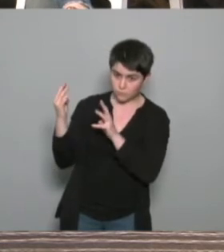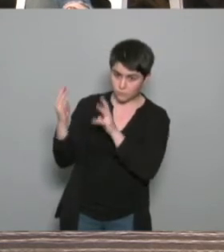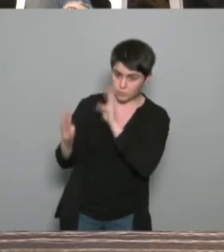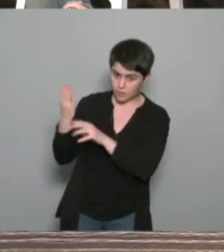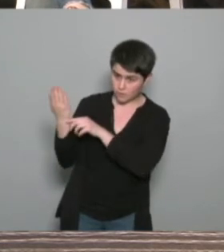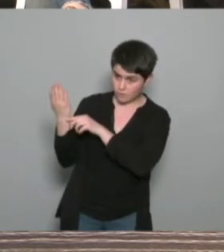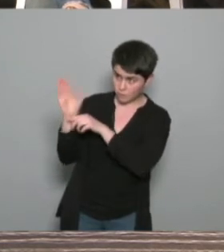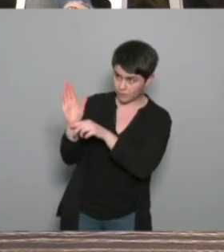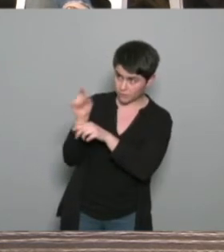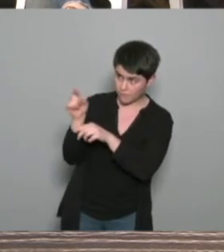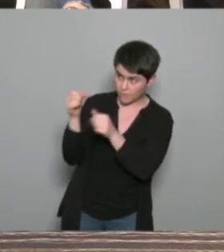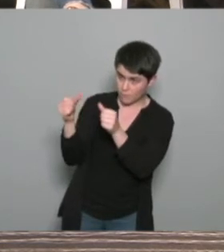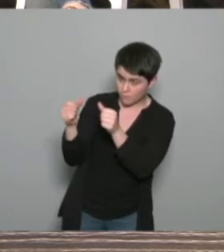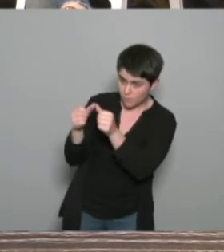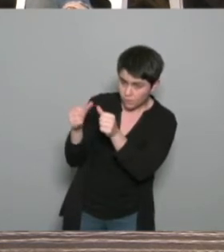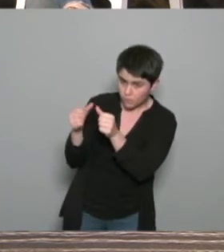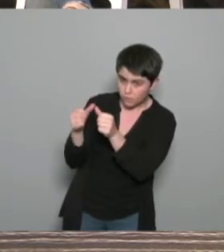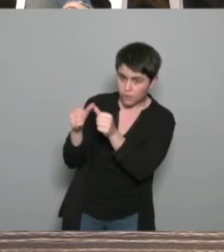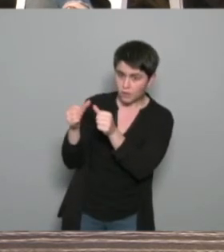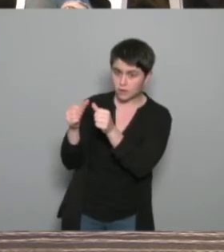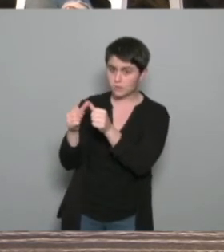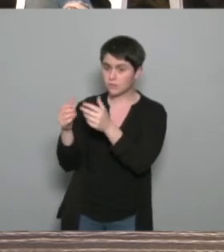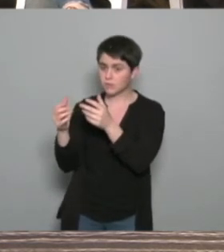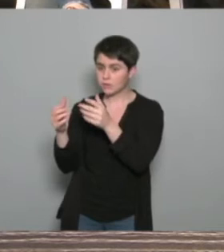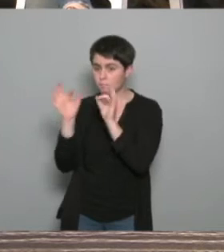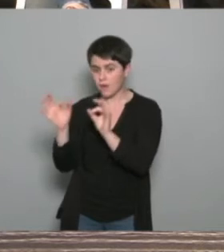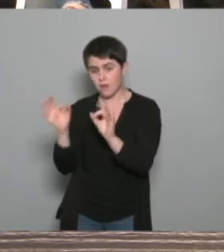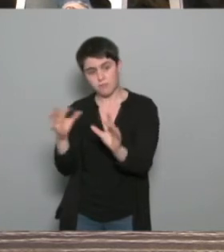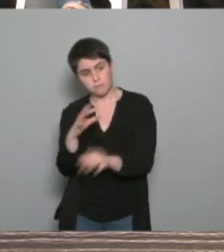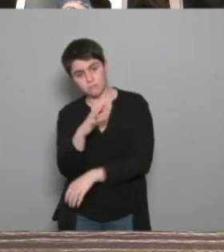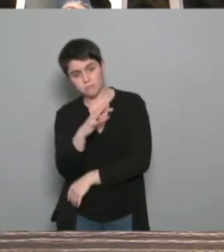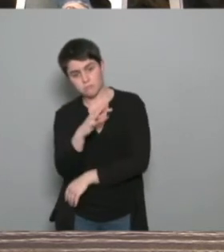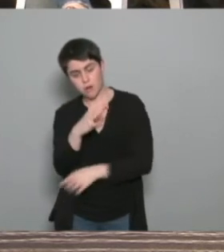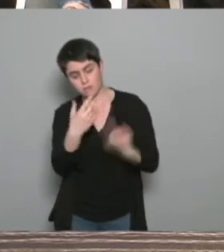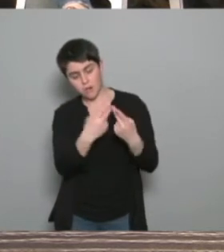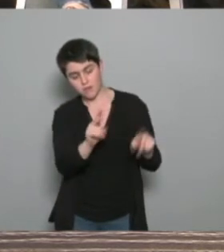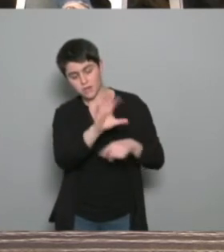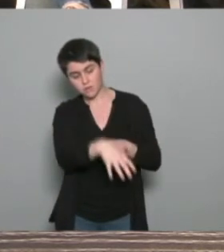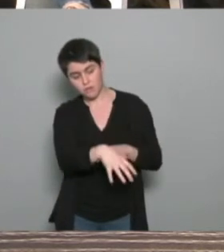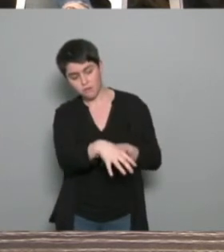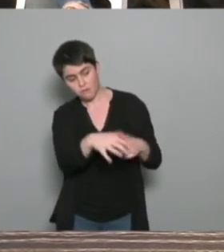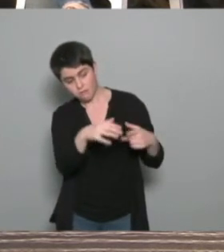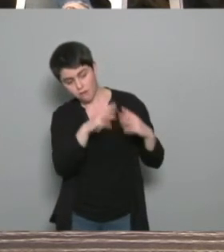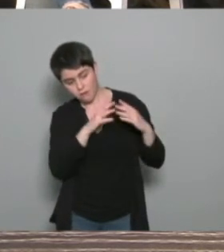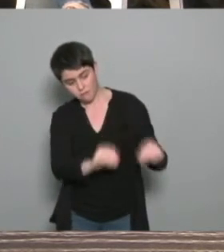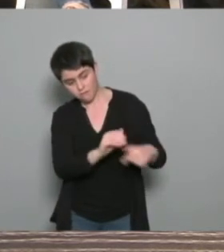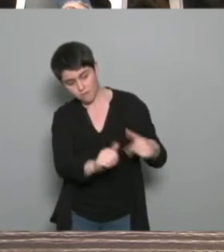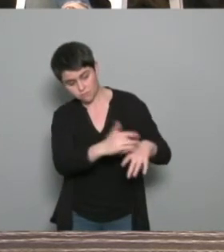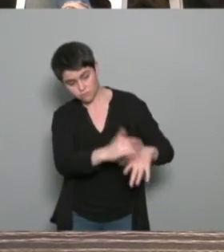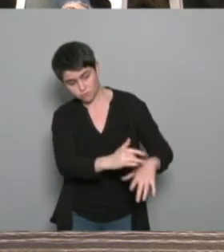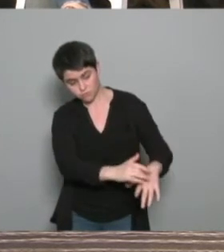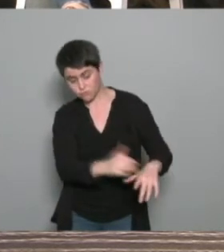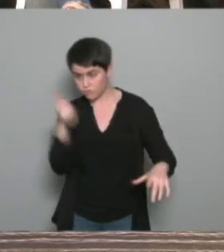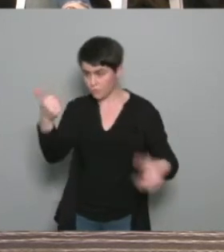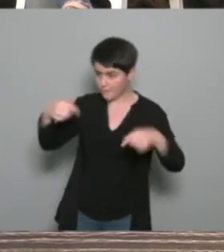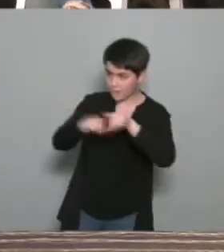vous présenter et dire ce que vous faites ? Est-ce qu'il y a des corrélations avec ce que fait la ville de Caen ou est-ce qu'on est complètement éloigné ? Je vous laisse vous présenter en même